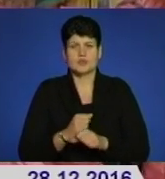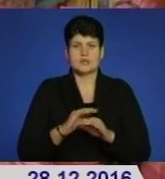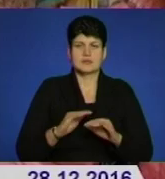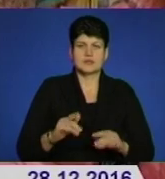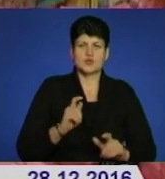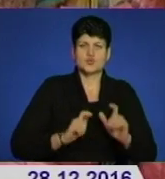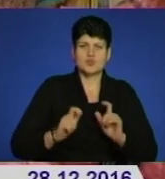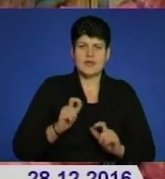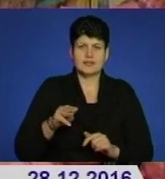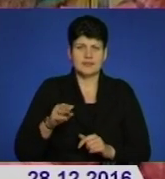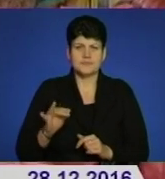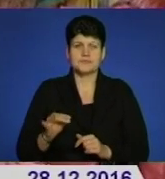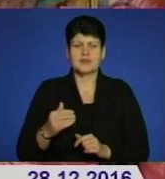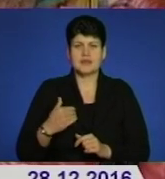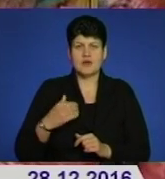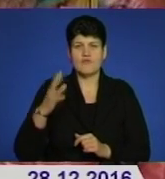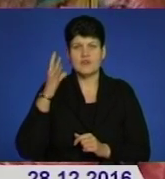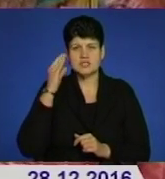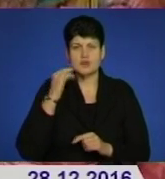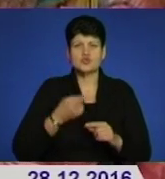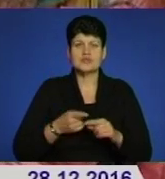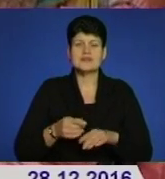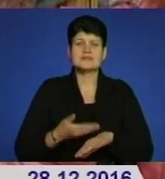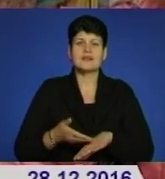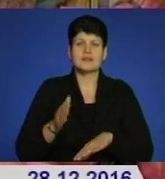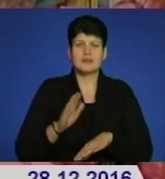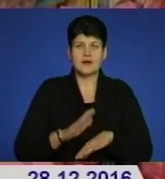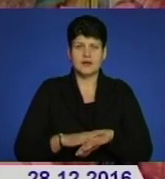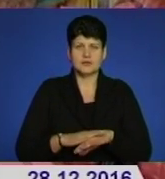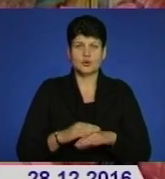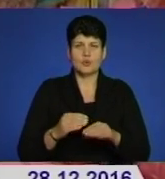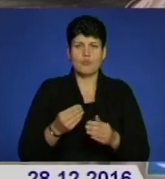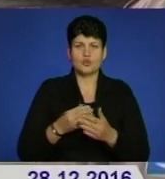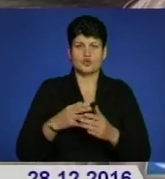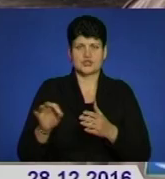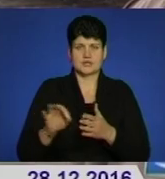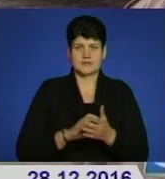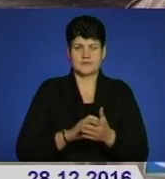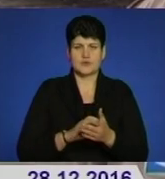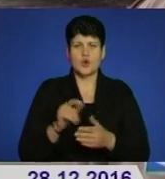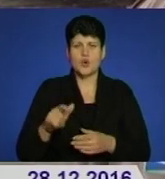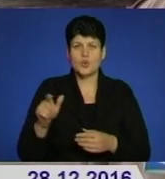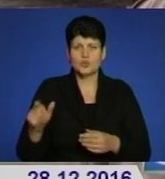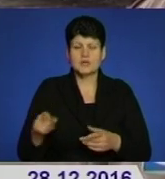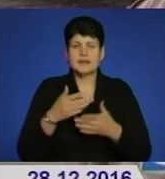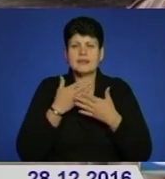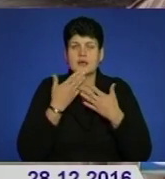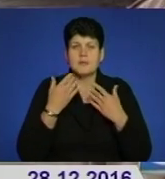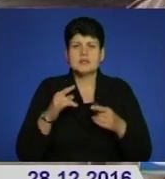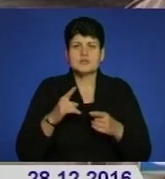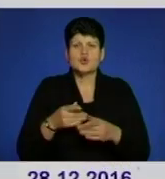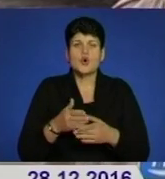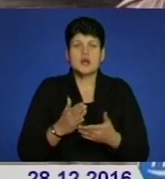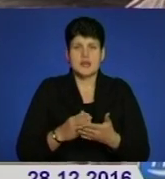студенти. Я вважаю, що це досить складно, таке важке подорожчання зразу. Люди так, що немає, за що і